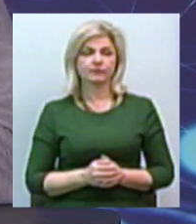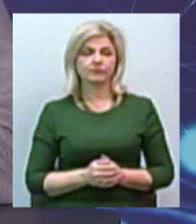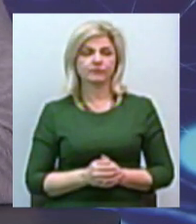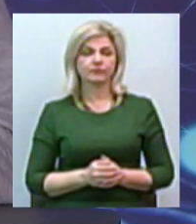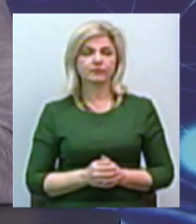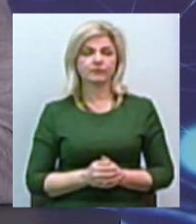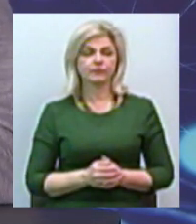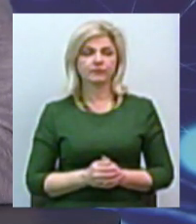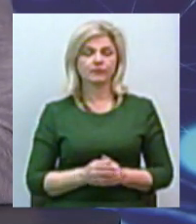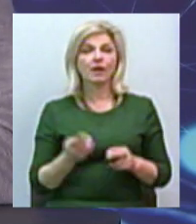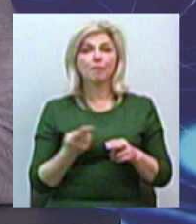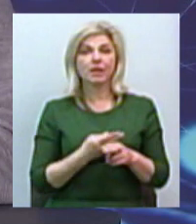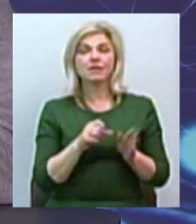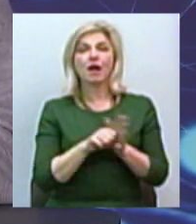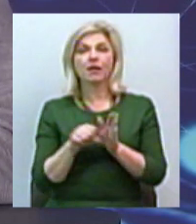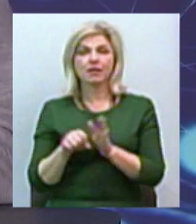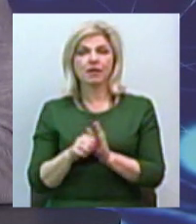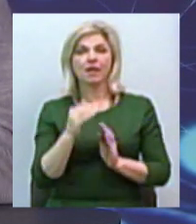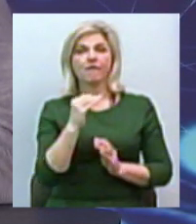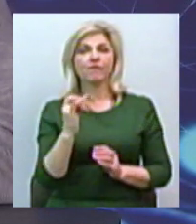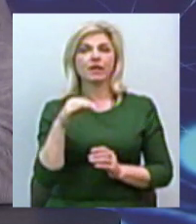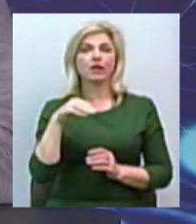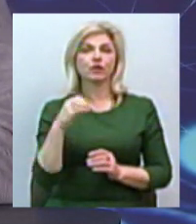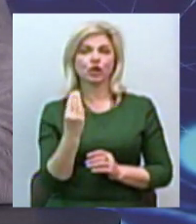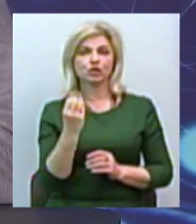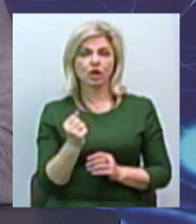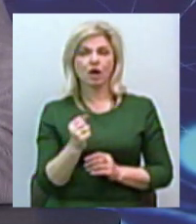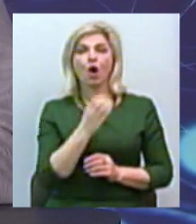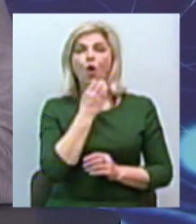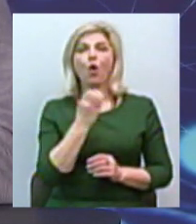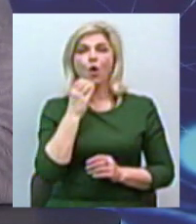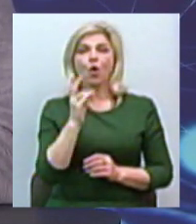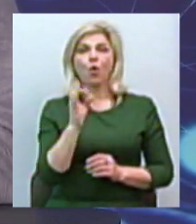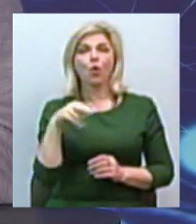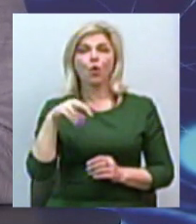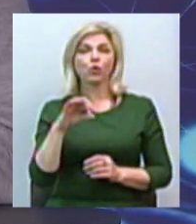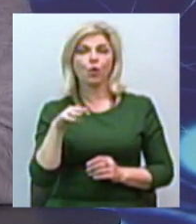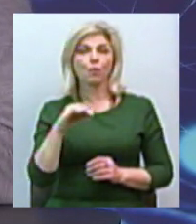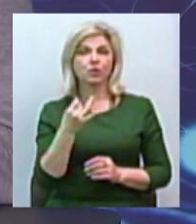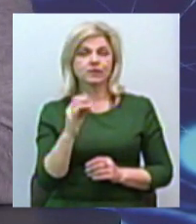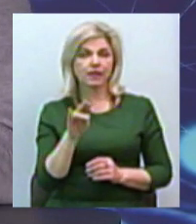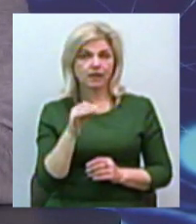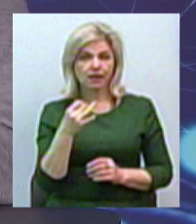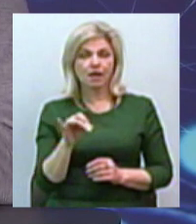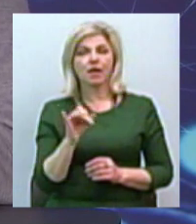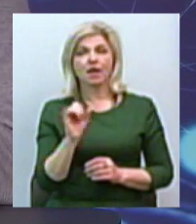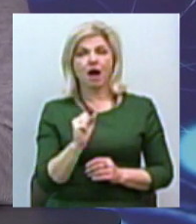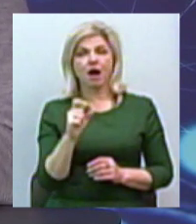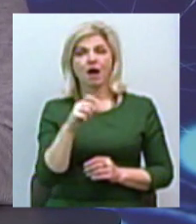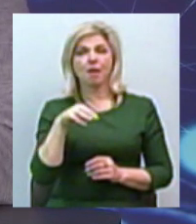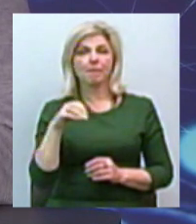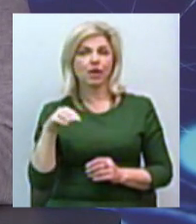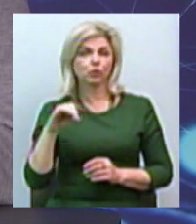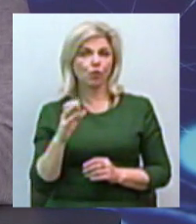каналів, попросту кажучи, Фірташа, без каналів Коломойського, без каналів Ахметова, а всі ці